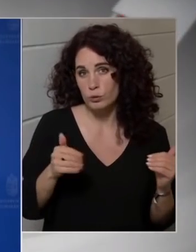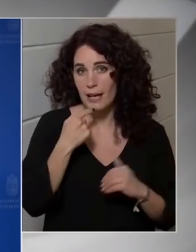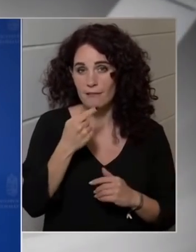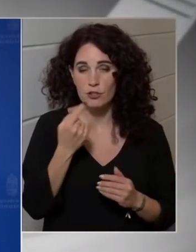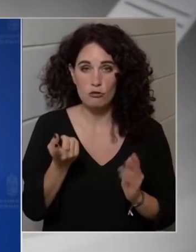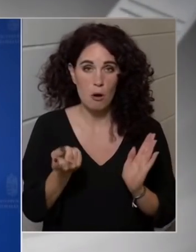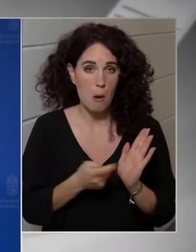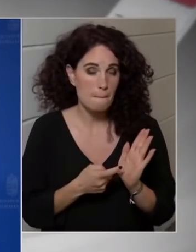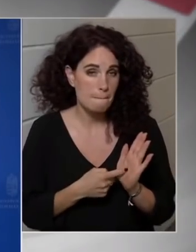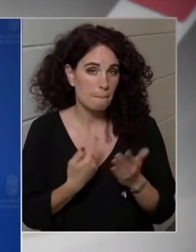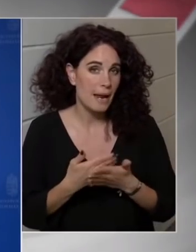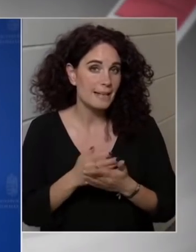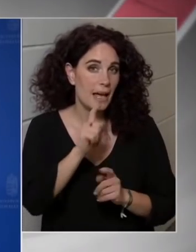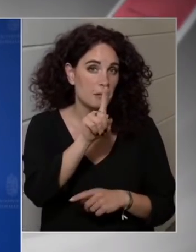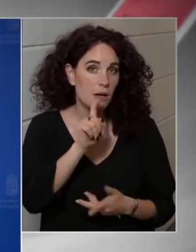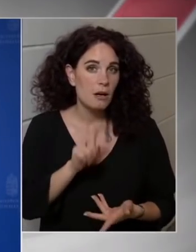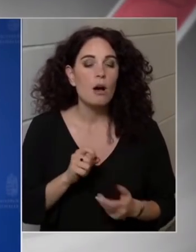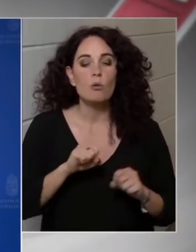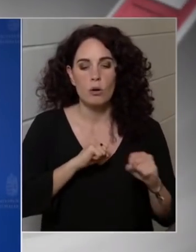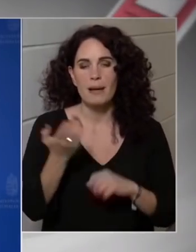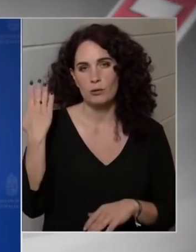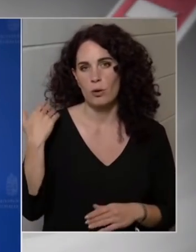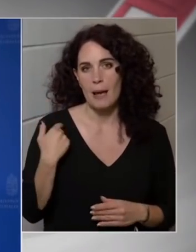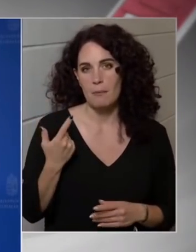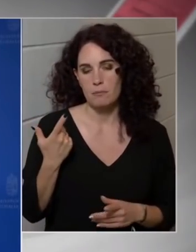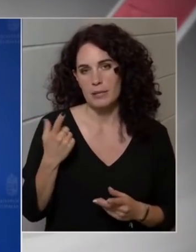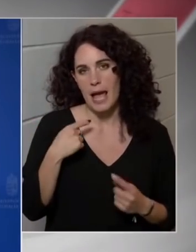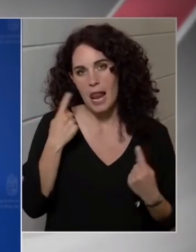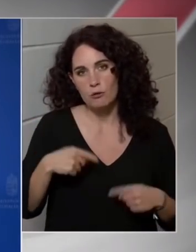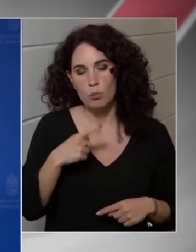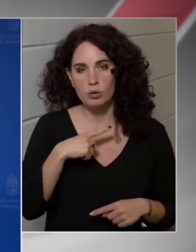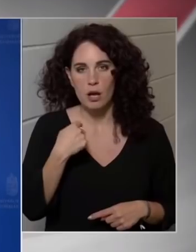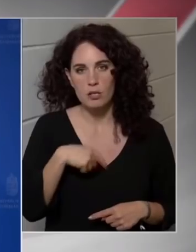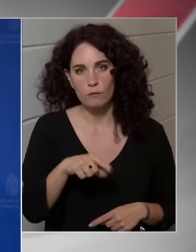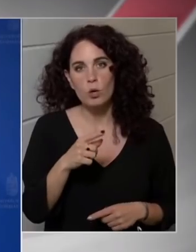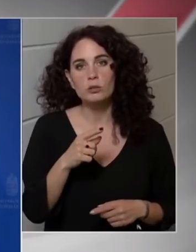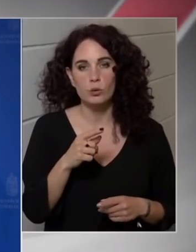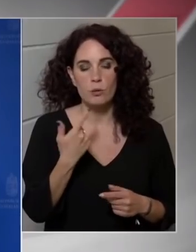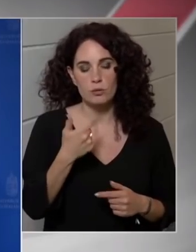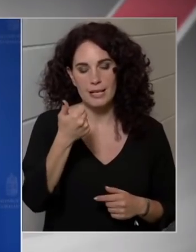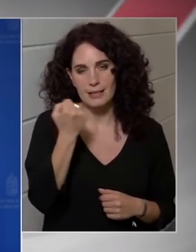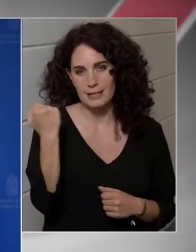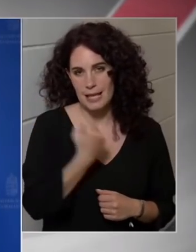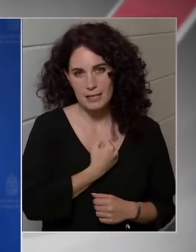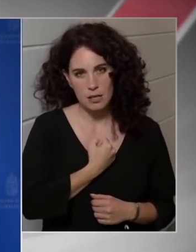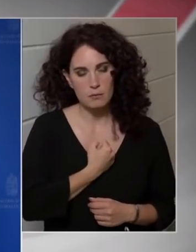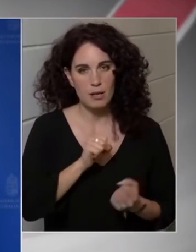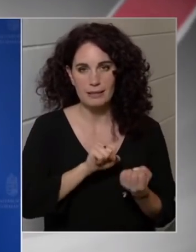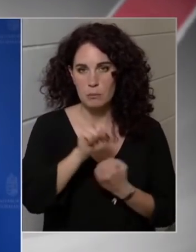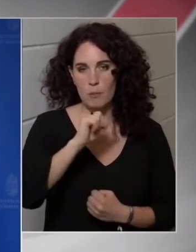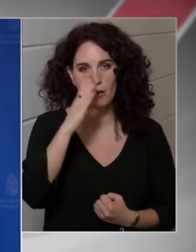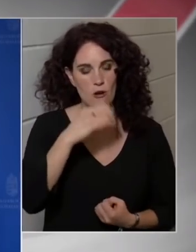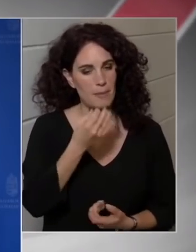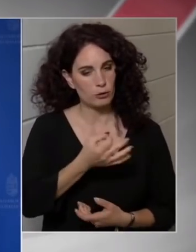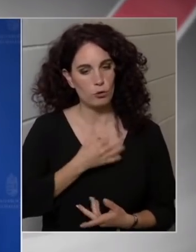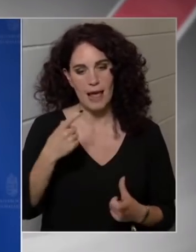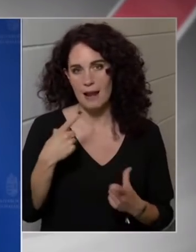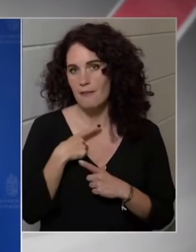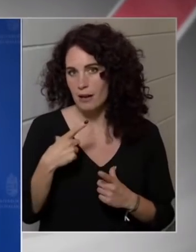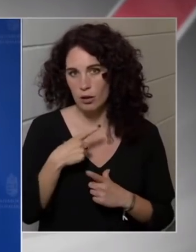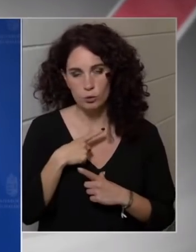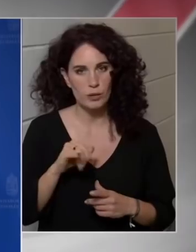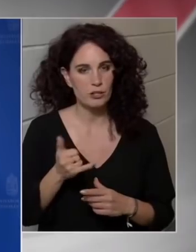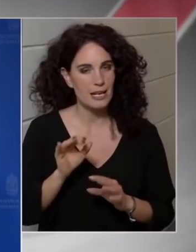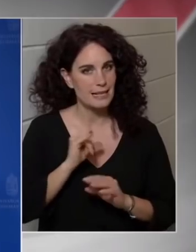A kormány korábbi álláspontja az volt, hogy igen, hogy a XXI. században ez egy diplomás embertől elvárható, és szországosan az